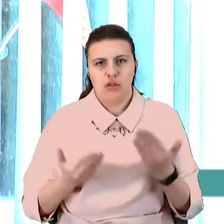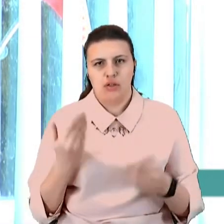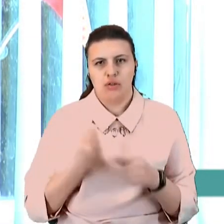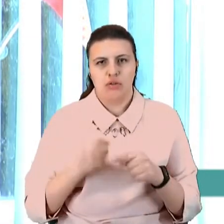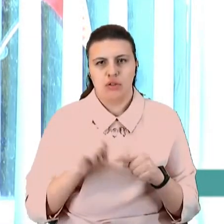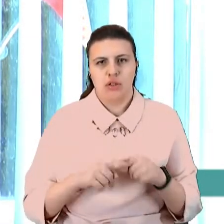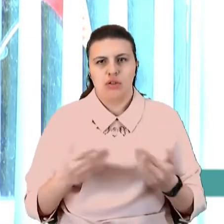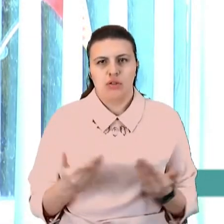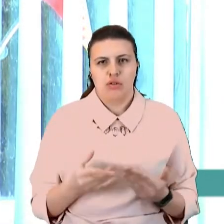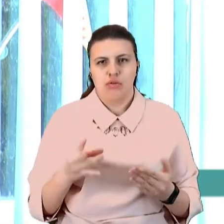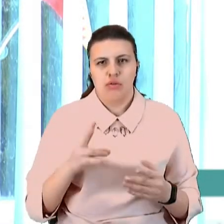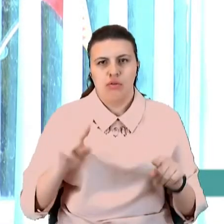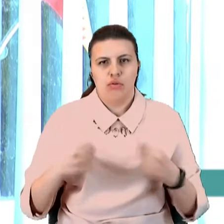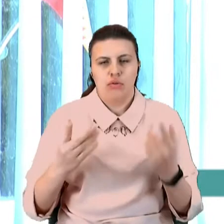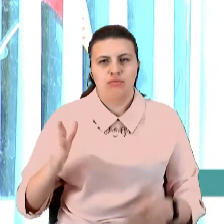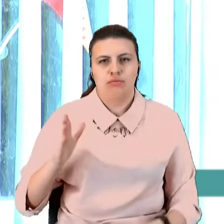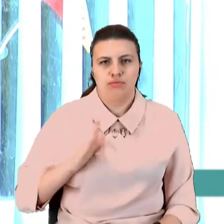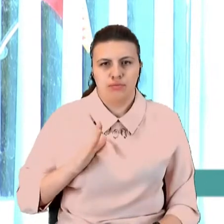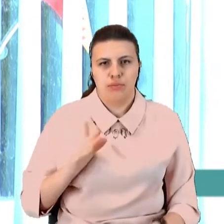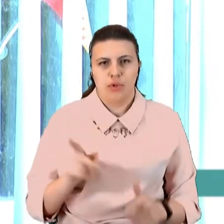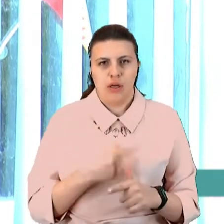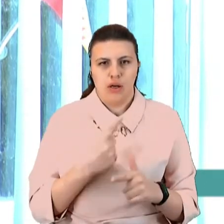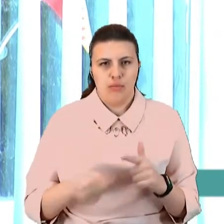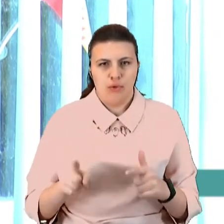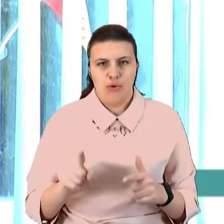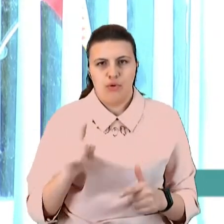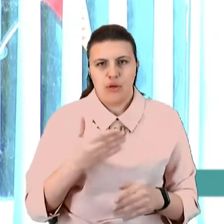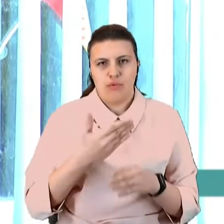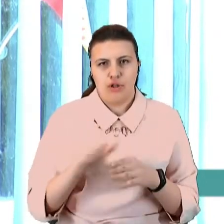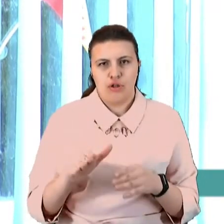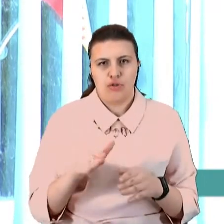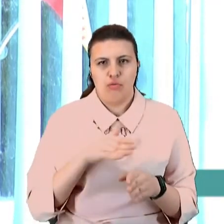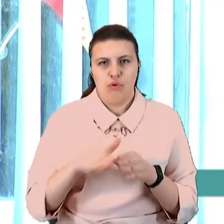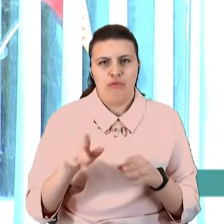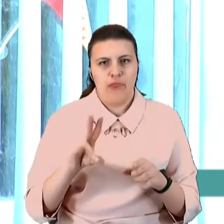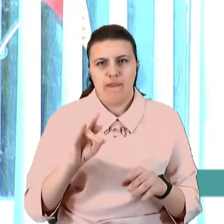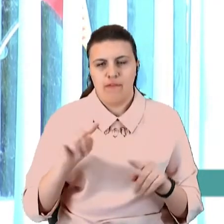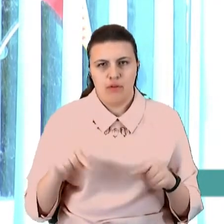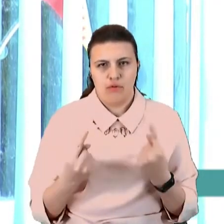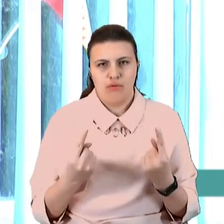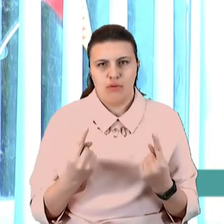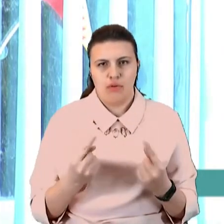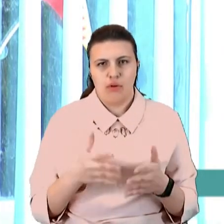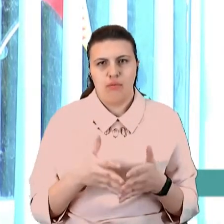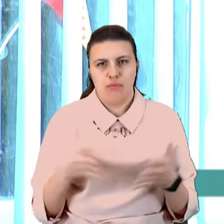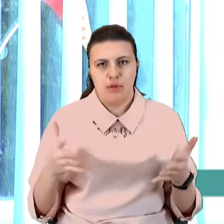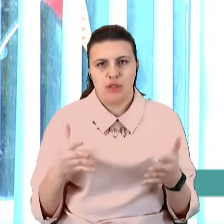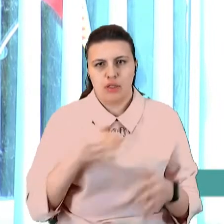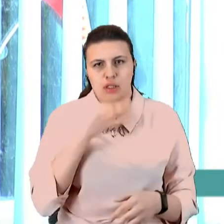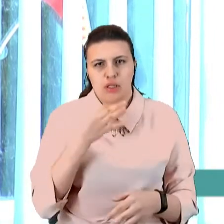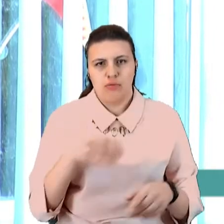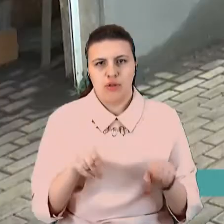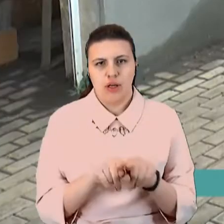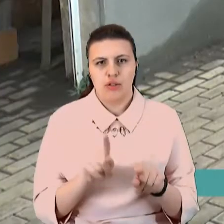підлягає відновленню, або воно вже не відновлювалося частково або повністю. Ну, більше, скажімо так, це зруйновані